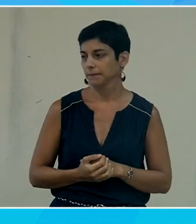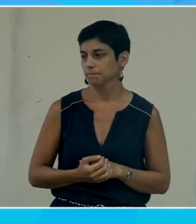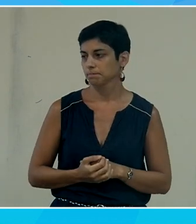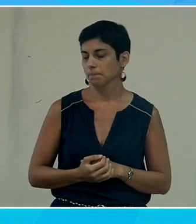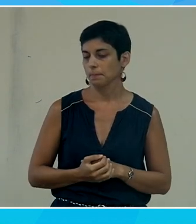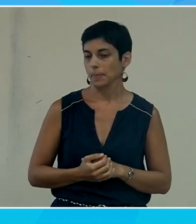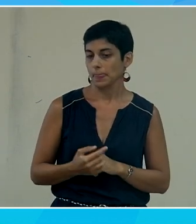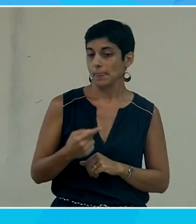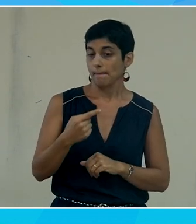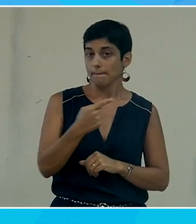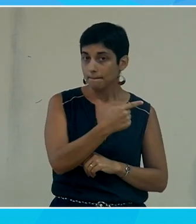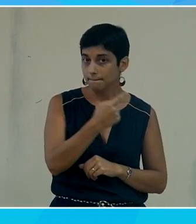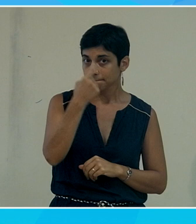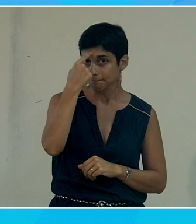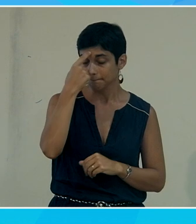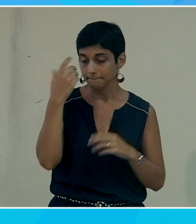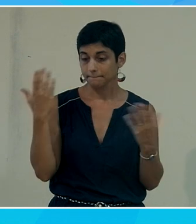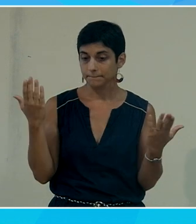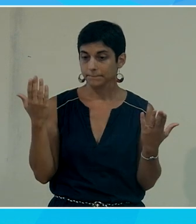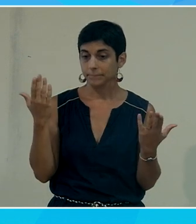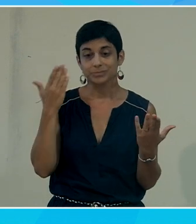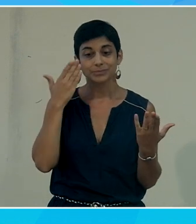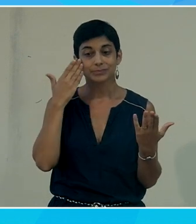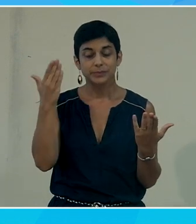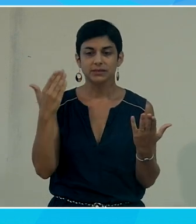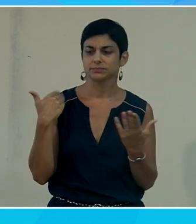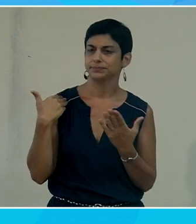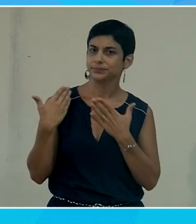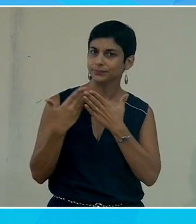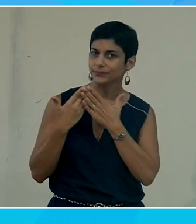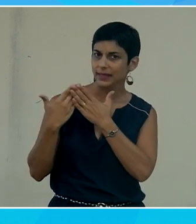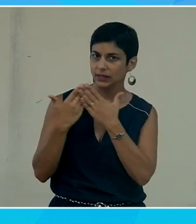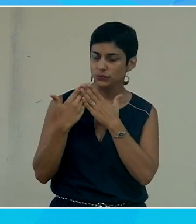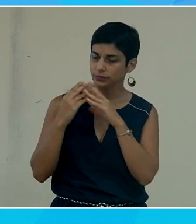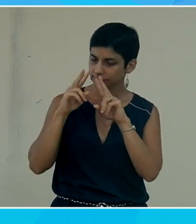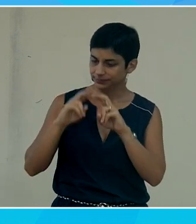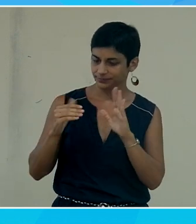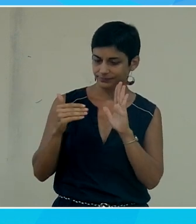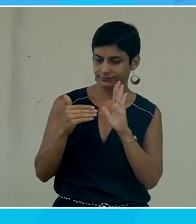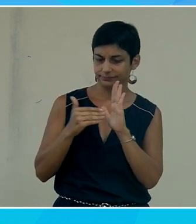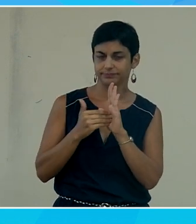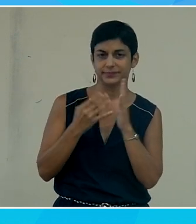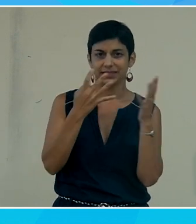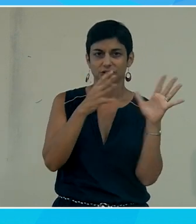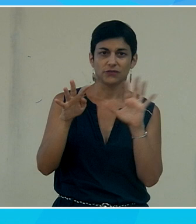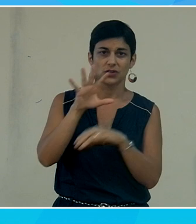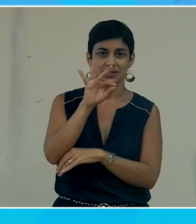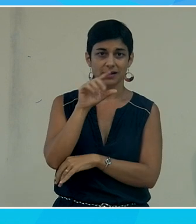et on s'est dit si je regarde un peu il y a eu une étude qui avait été menée en 1952 par